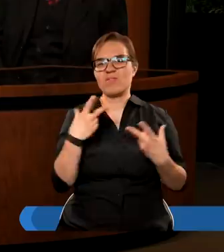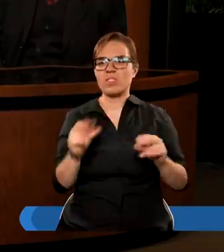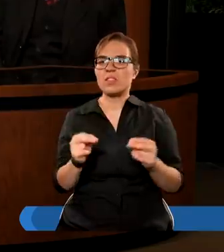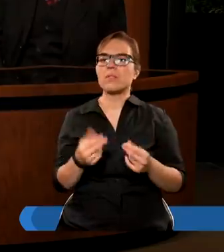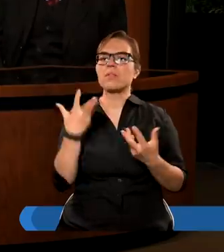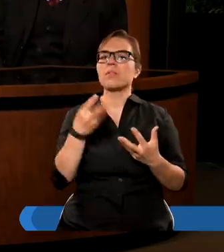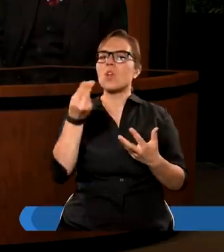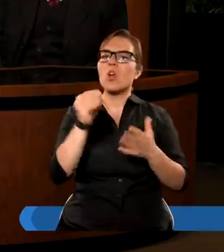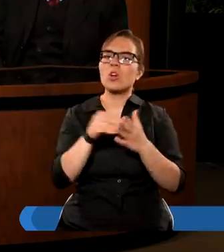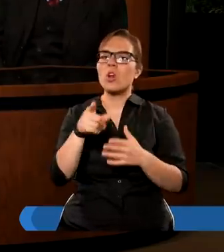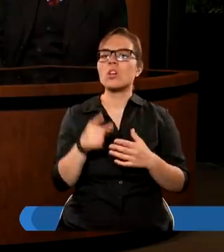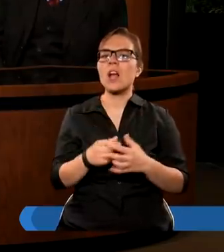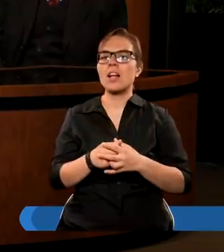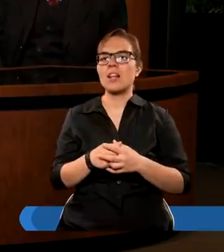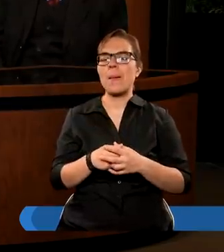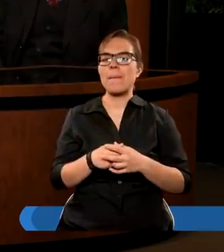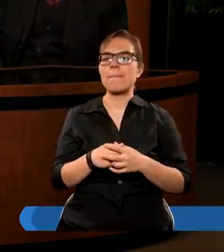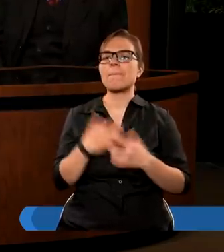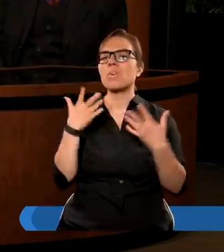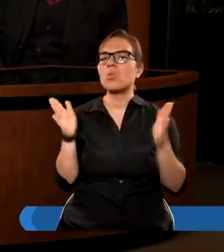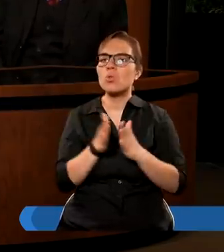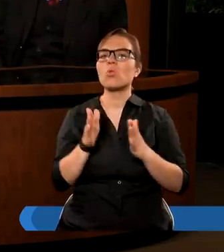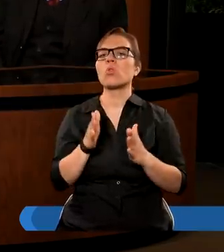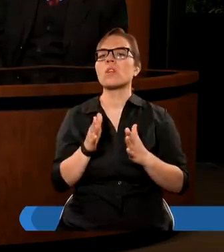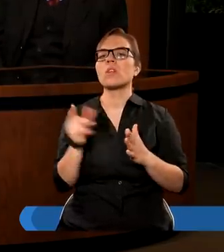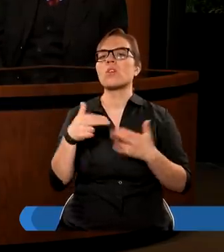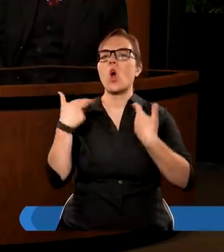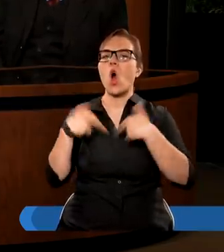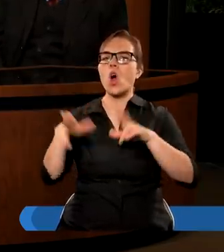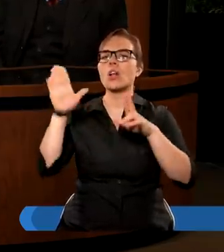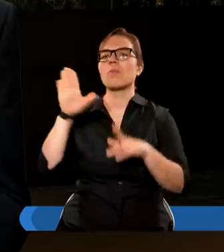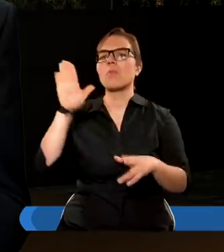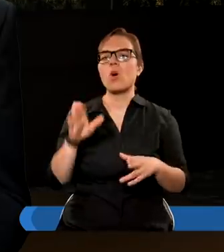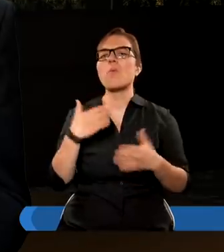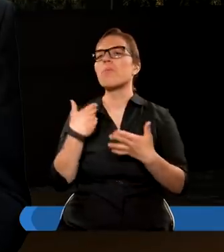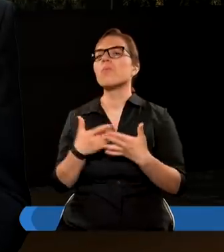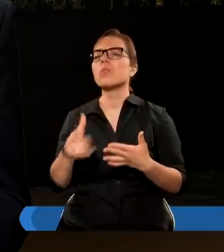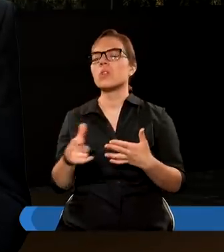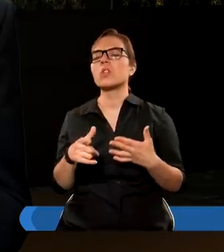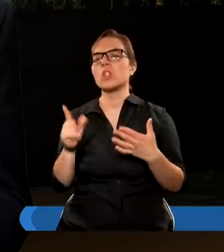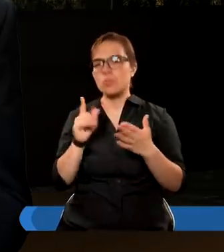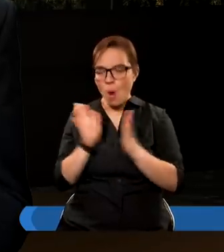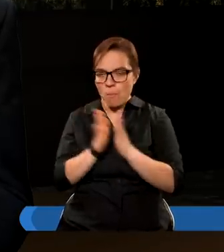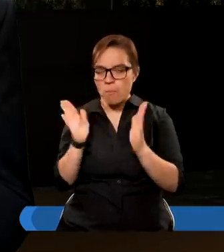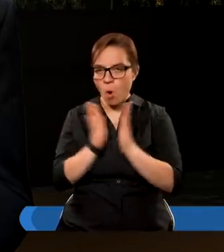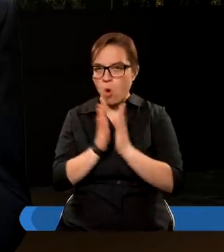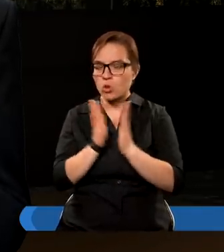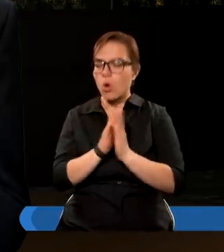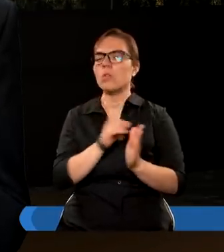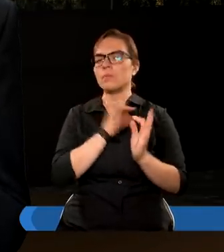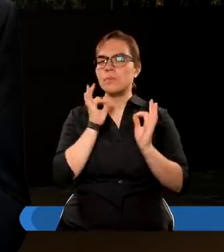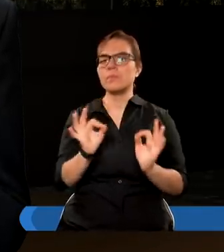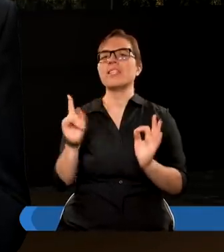chciałeś dodać coś? Ja bym to określił krótko, że oddajemy chwałę Bogu pobożnością, a więc